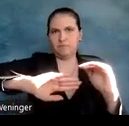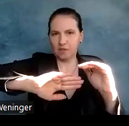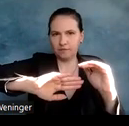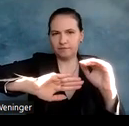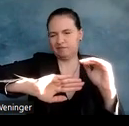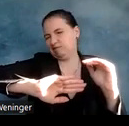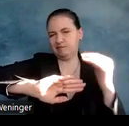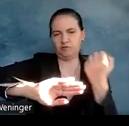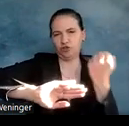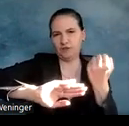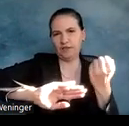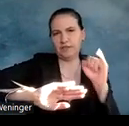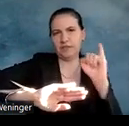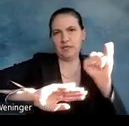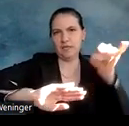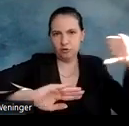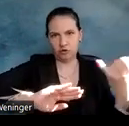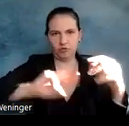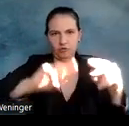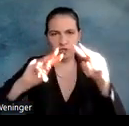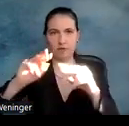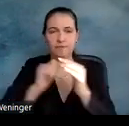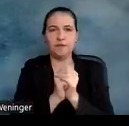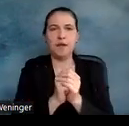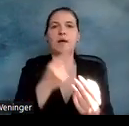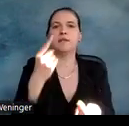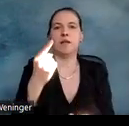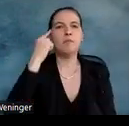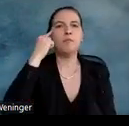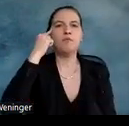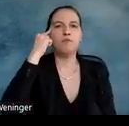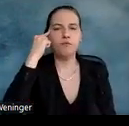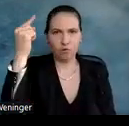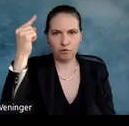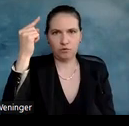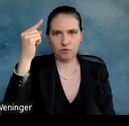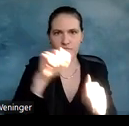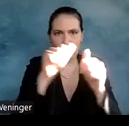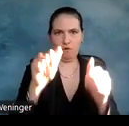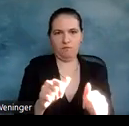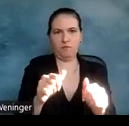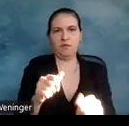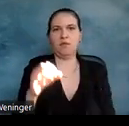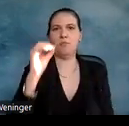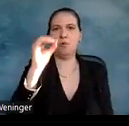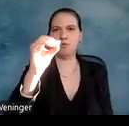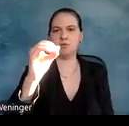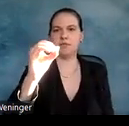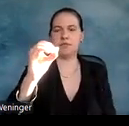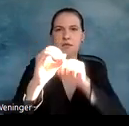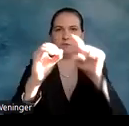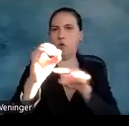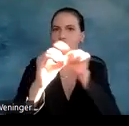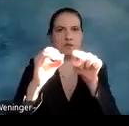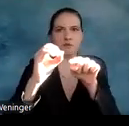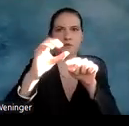Aber zum einen hat sie eine bewusste Form gewählt, dass ovale Punkte über dem I und J über dem rechteckigen